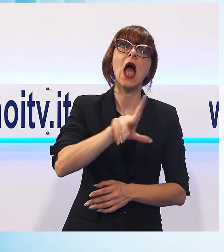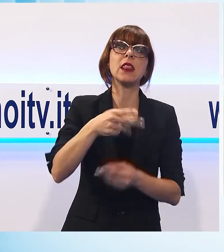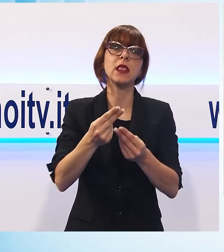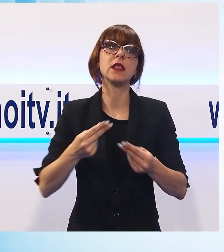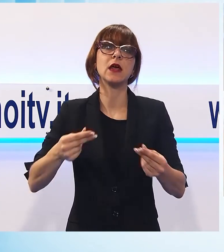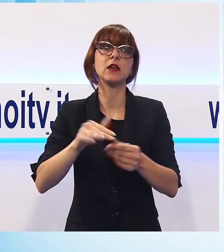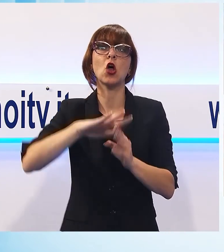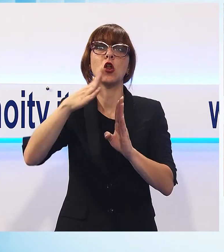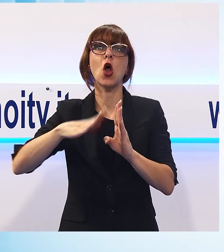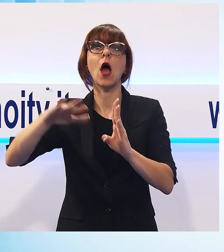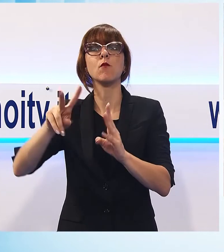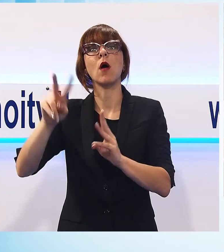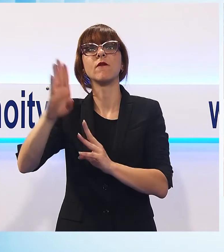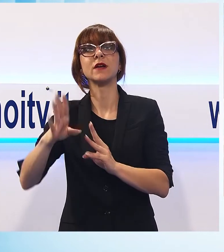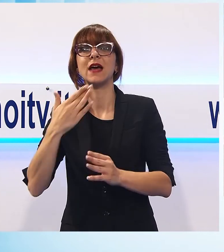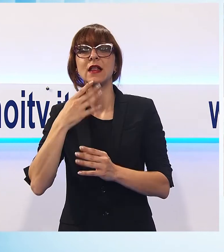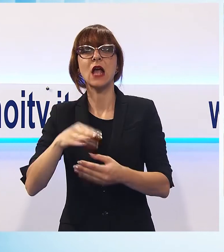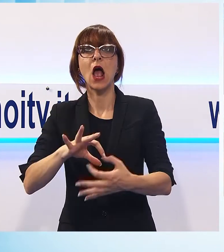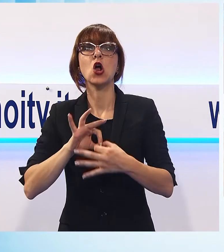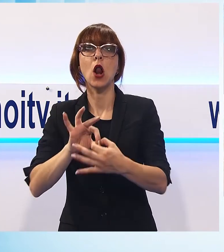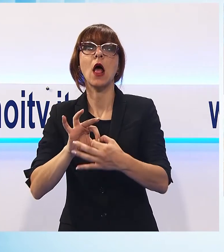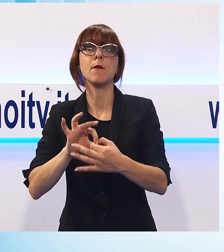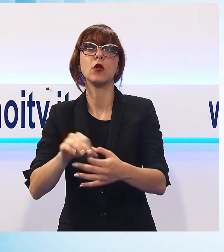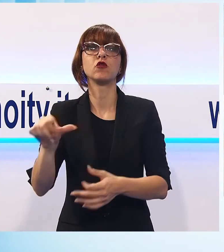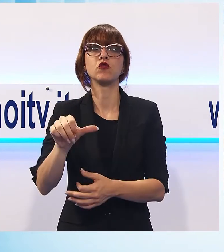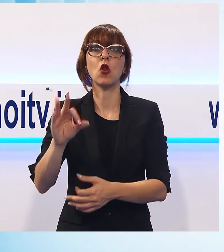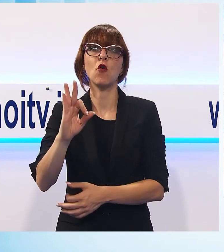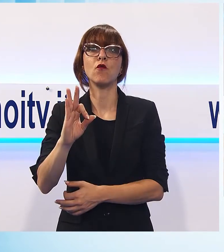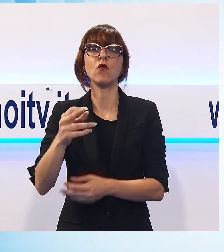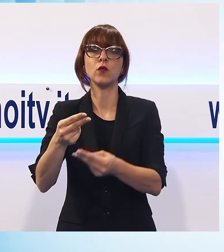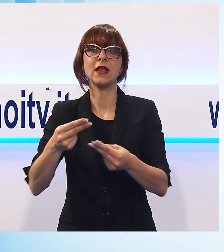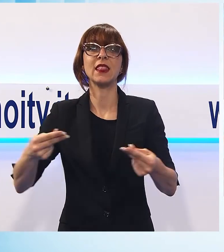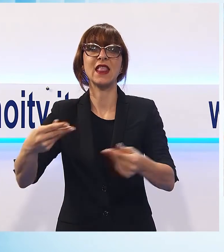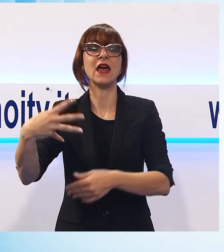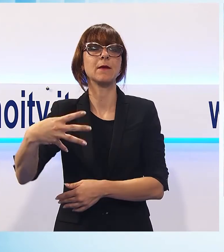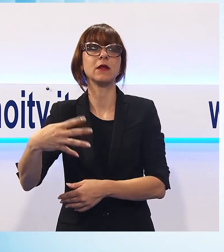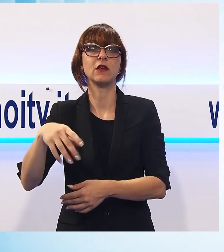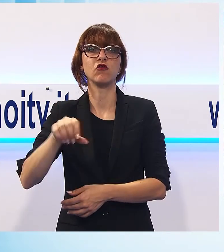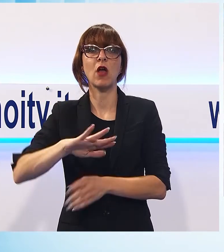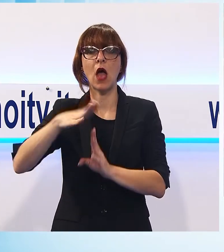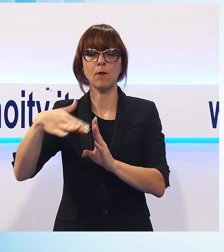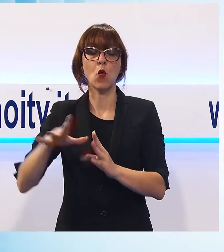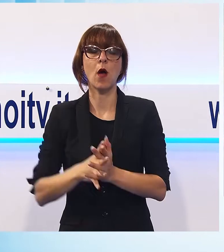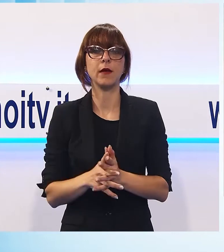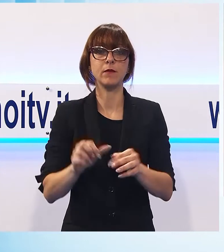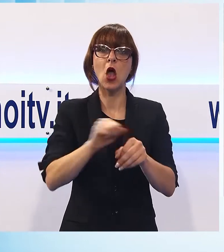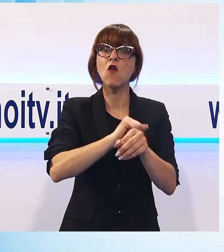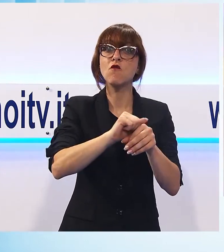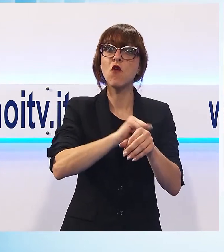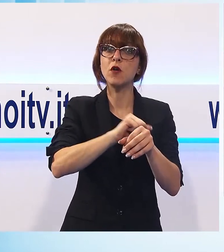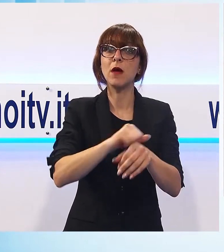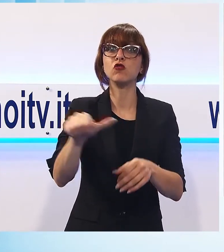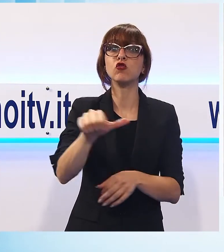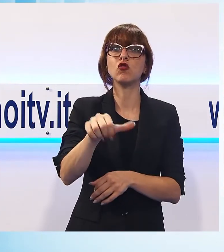anche alla collaborazione del Slow Food Terre Medice e Apuane. Grande successo per il formaggio made in Versilia denominato lo